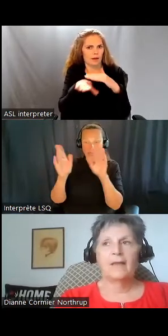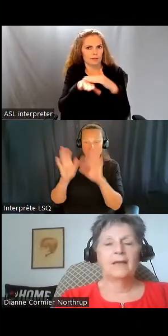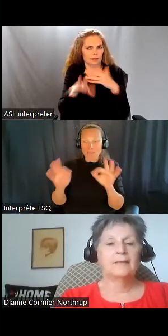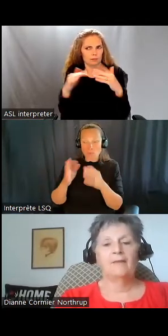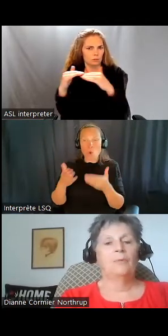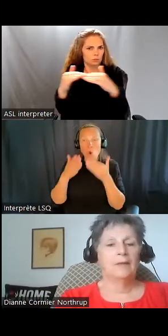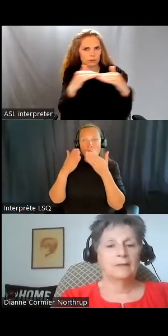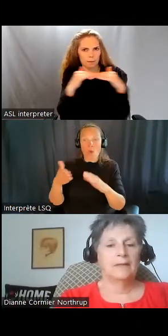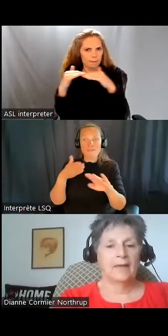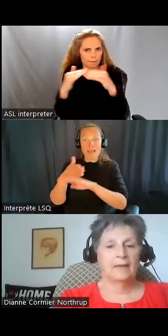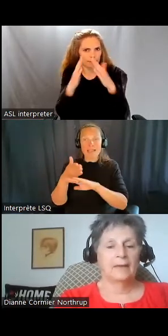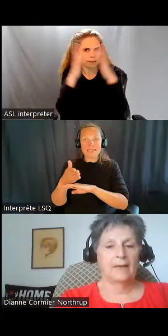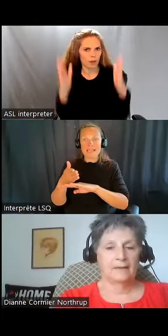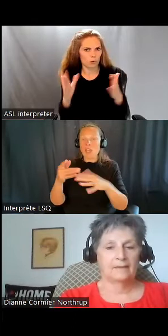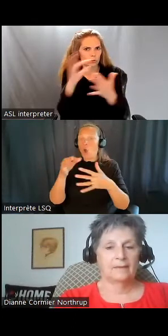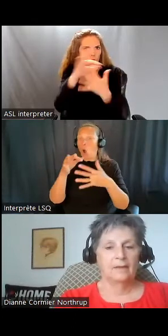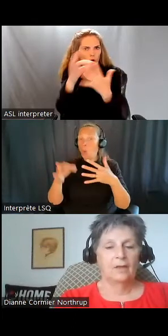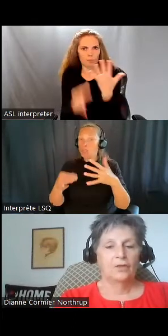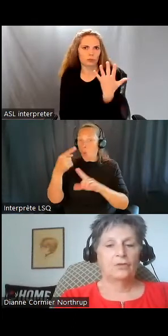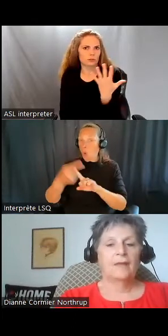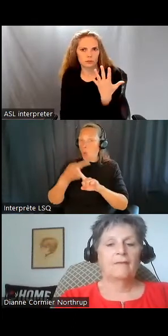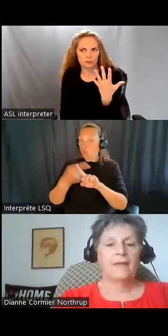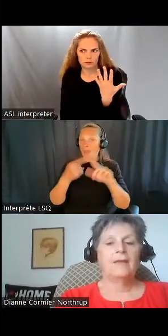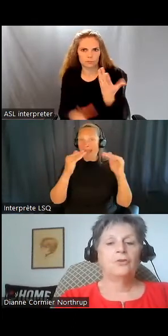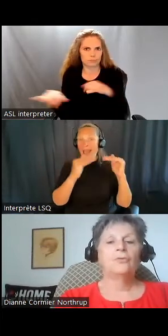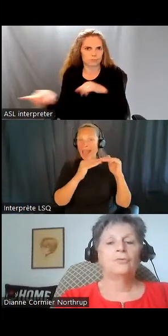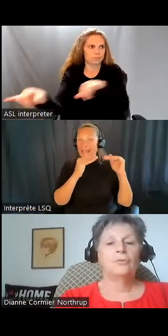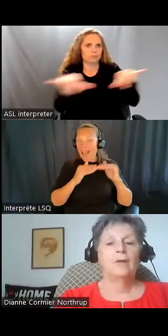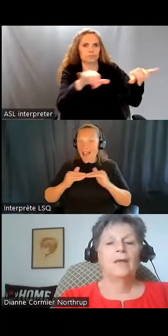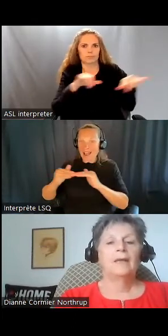aux mêmes options de logement que toutes les autres personnes au Canada